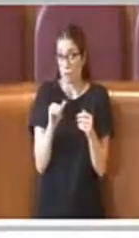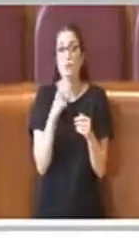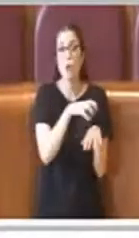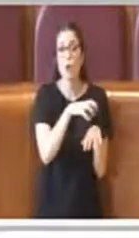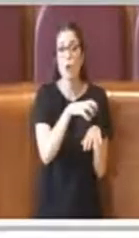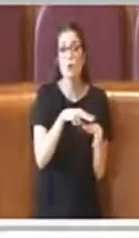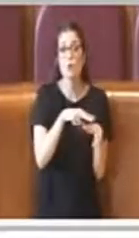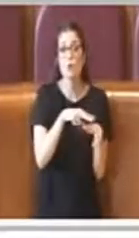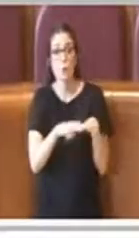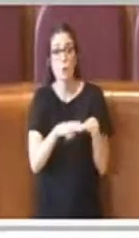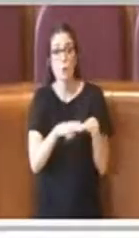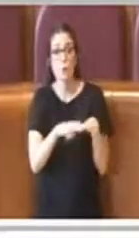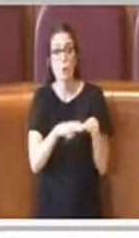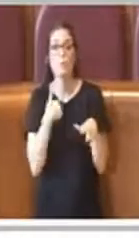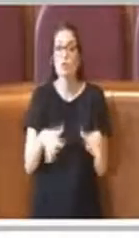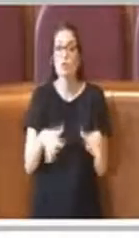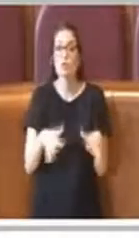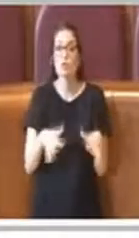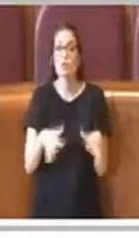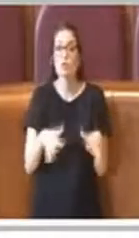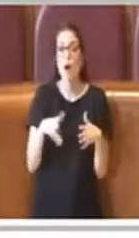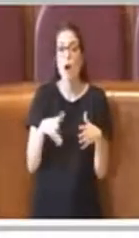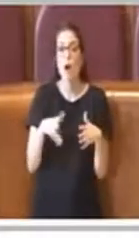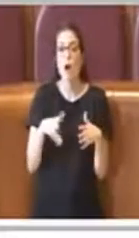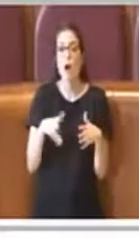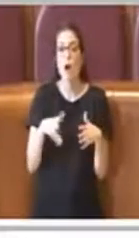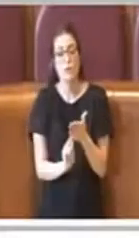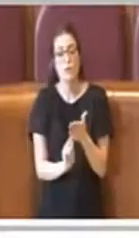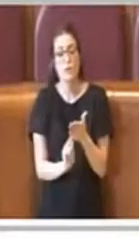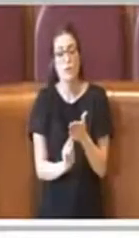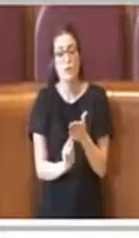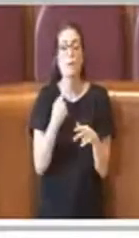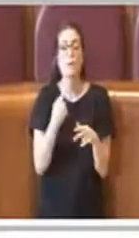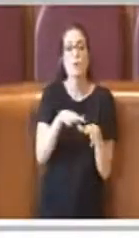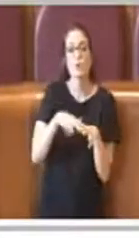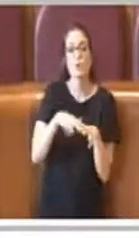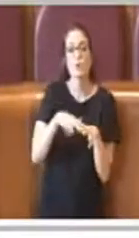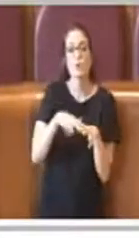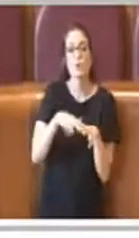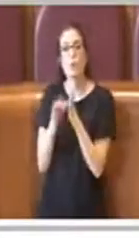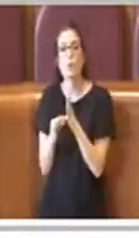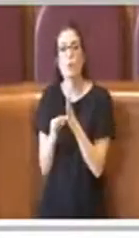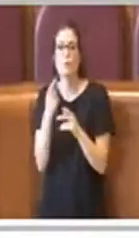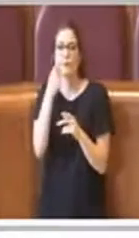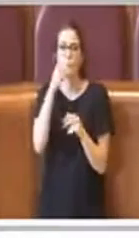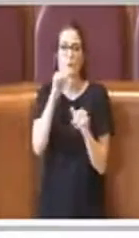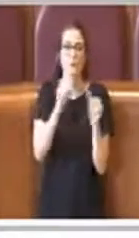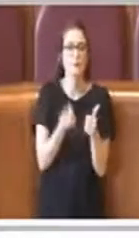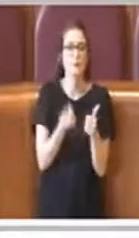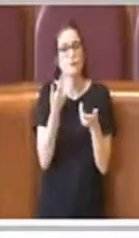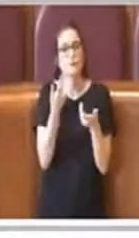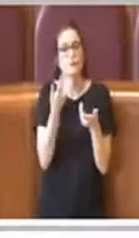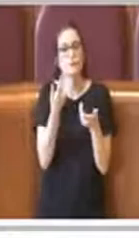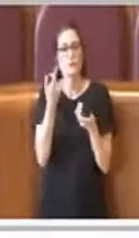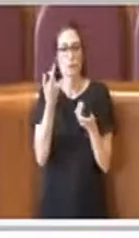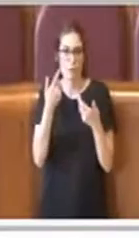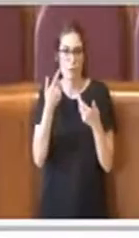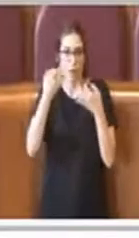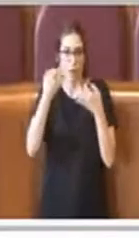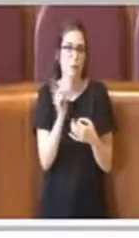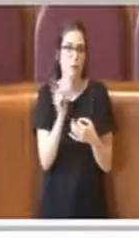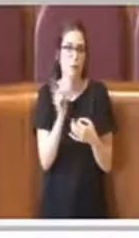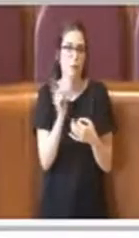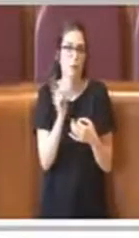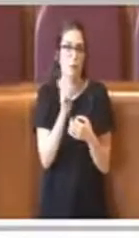alle consulte ai municipi che sto predisponendo una bozza per i municipi, una bozza di regolamento, una sorta di prototipo